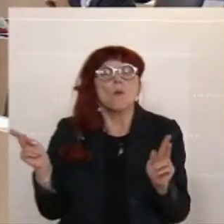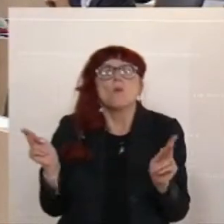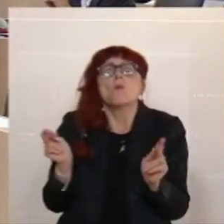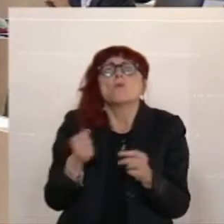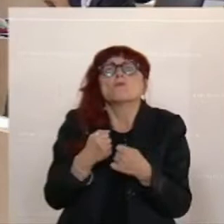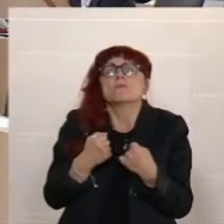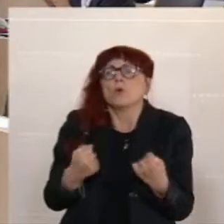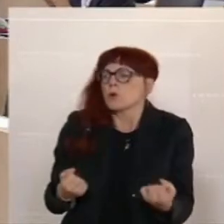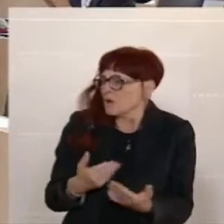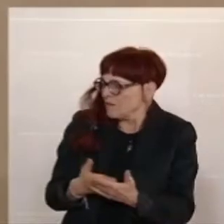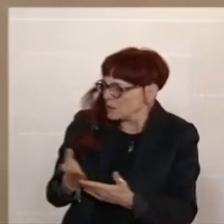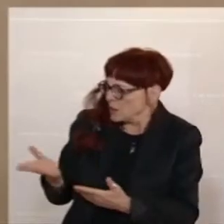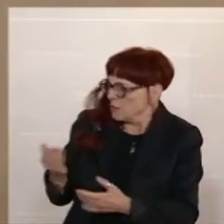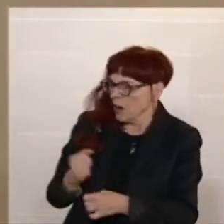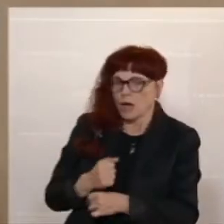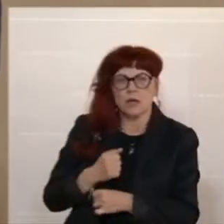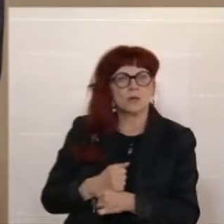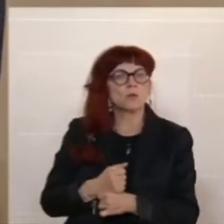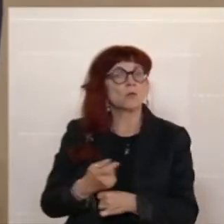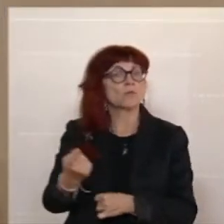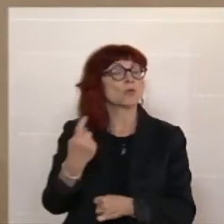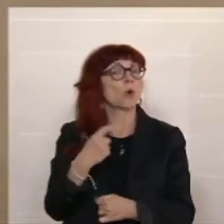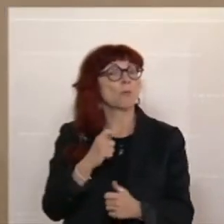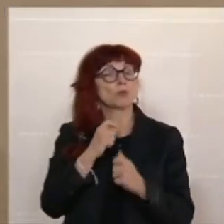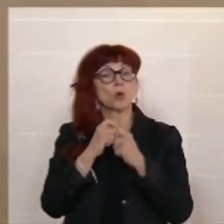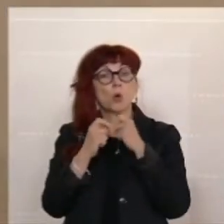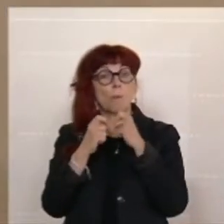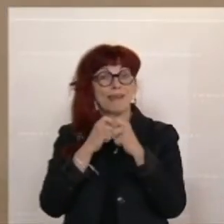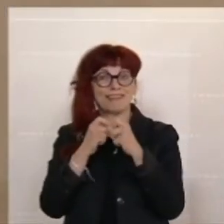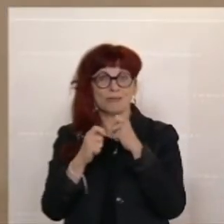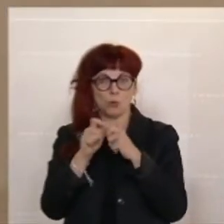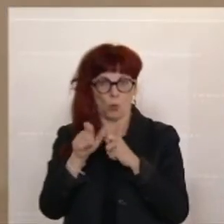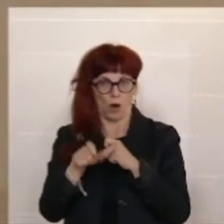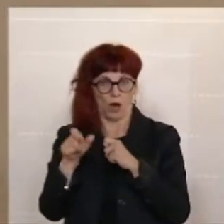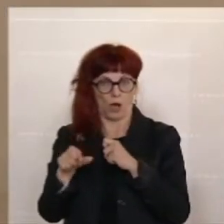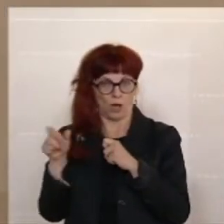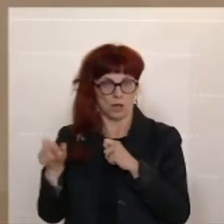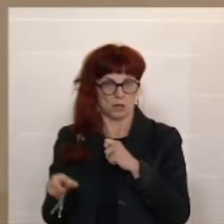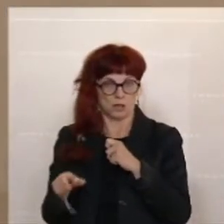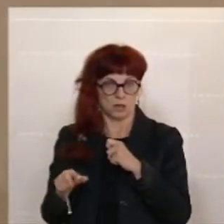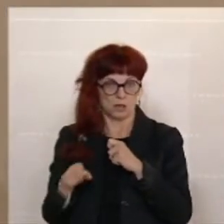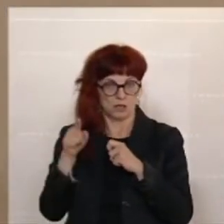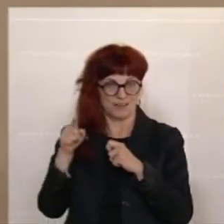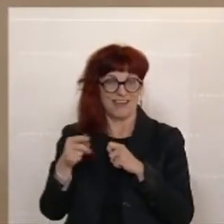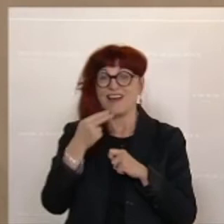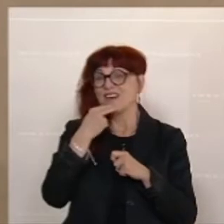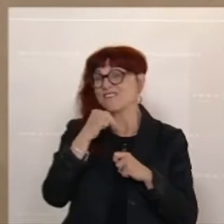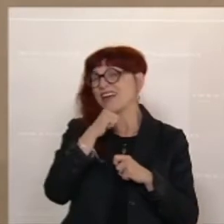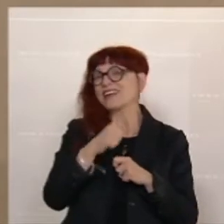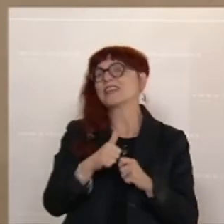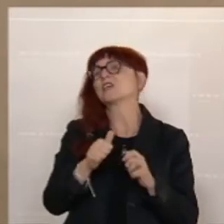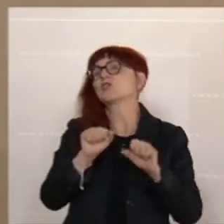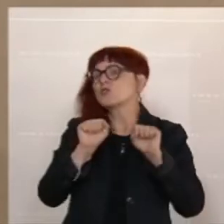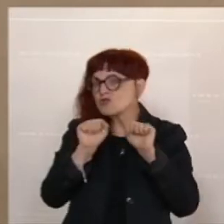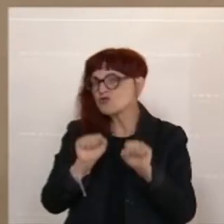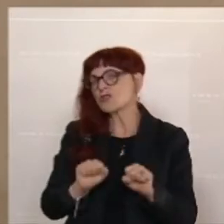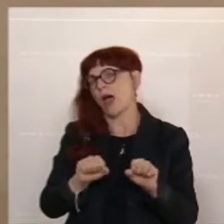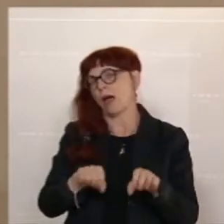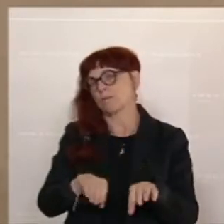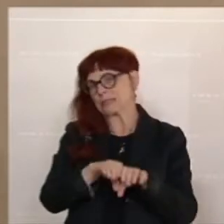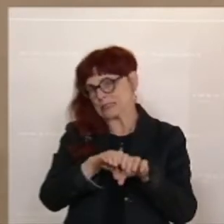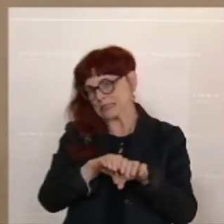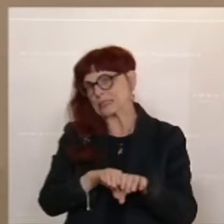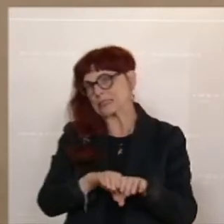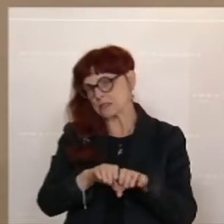Und wenn jetzt Kommentatoren, und ich empfehle all jenen, die nicht immer den Standard lesen, zum Beispiel heute mal den Hans